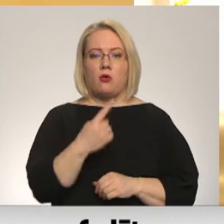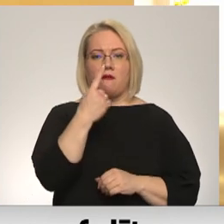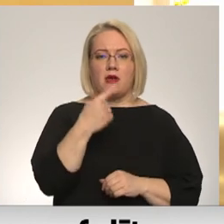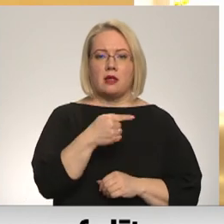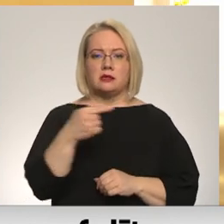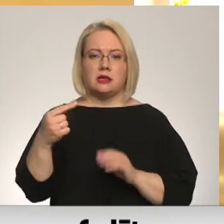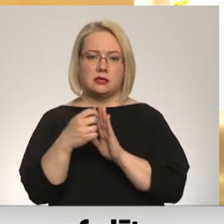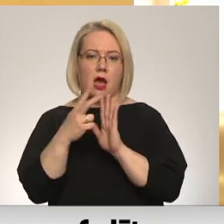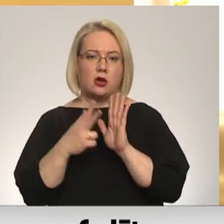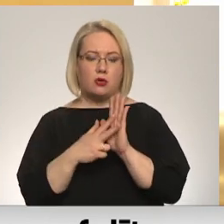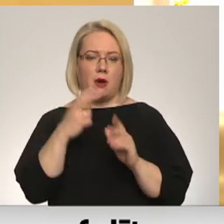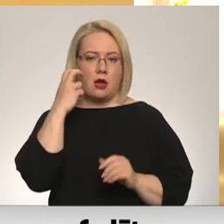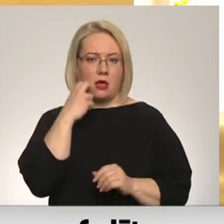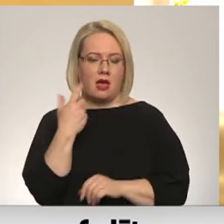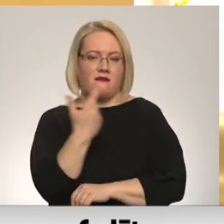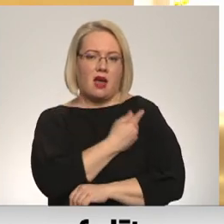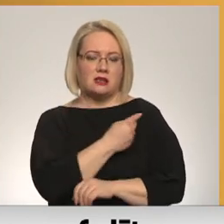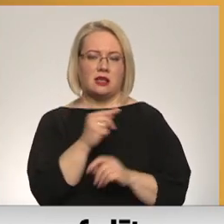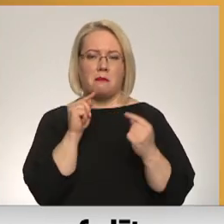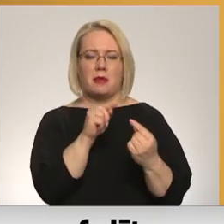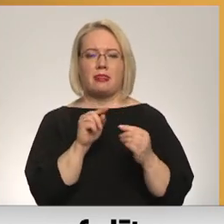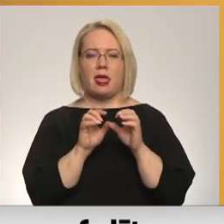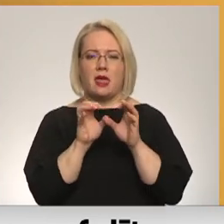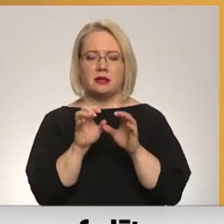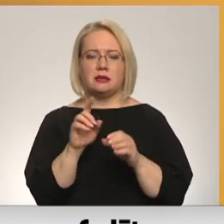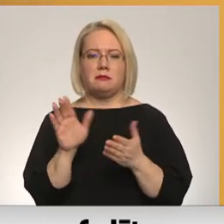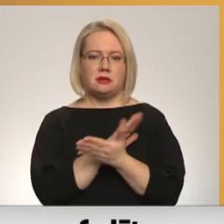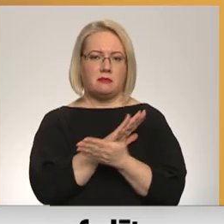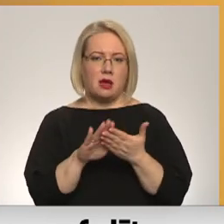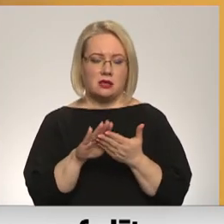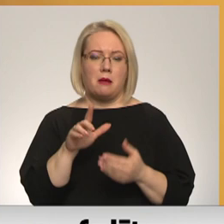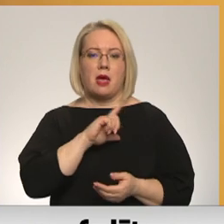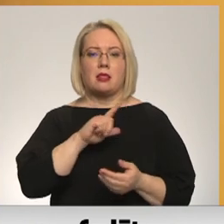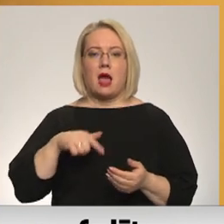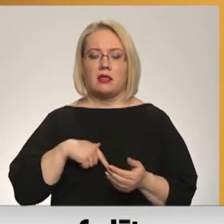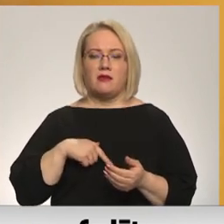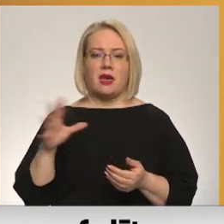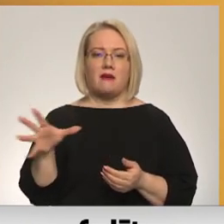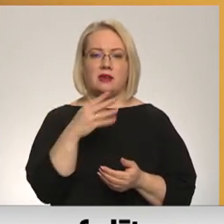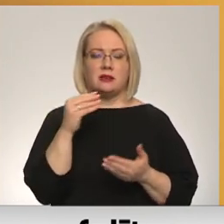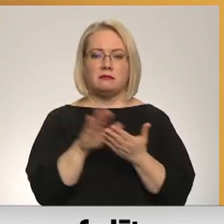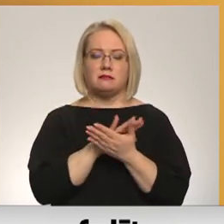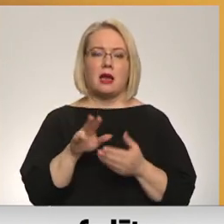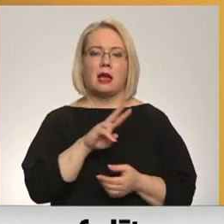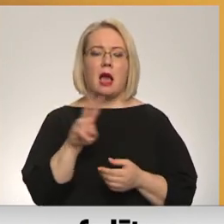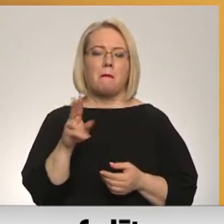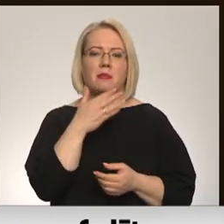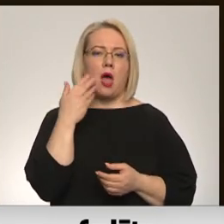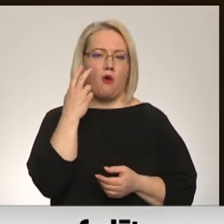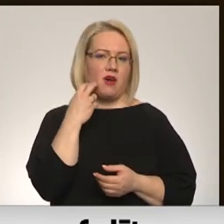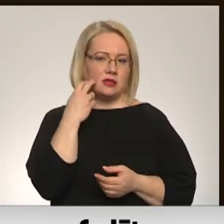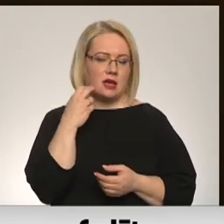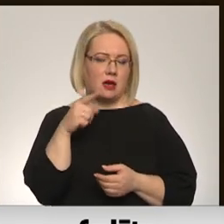līdz 18 gadu vecumam vakcīna ir bez maksas, bet visā Latvijā tā bez maksas ir bez vecāku gādības palikušiem bērniem.